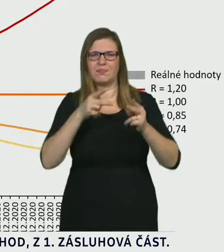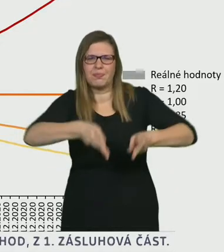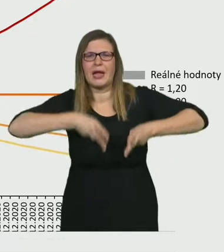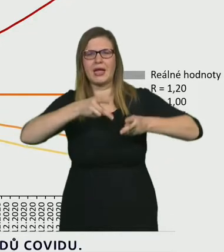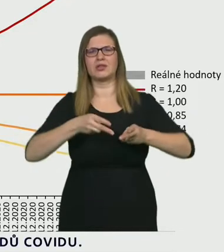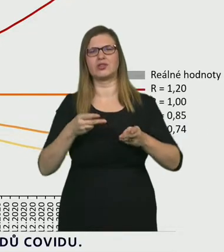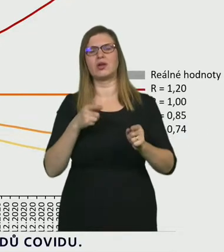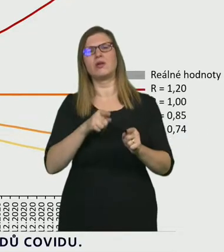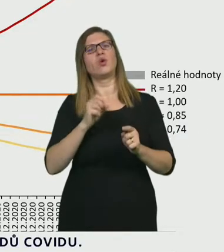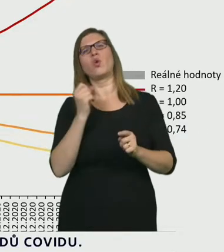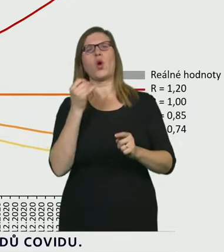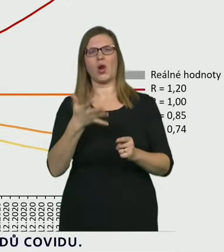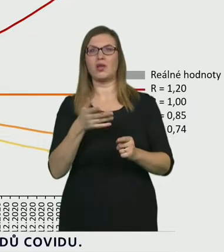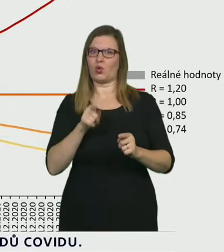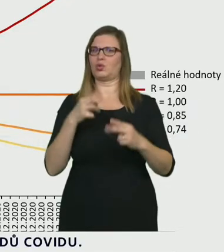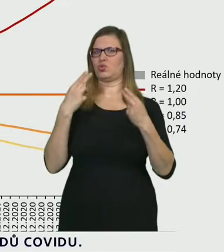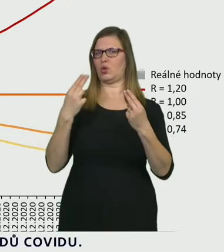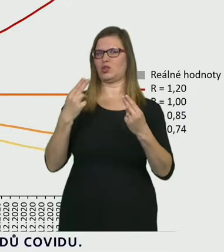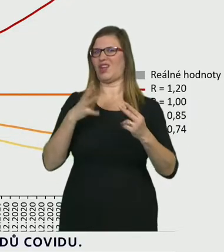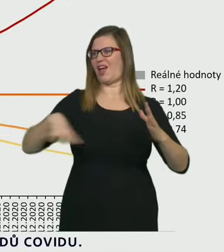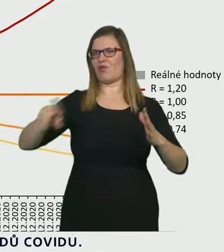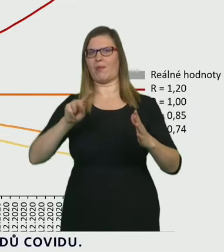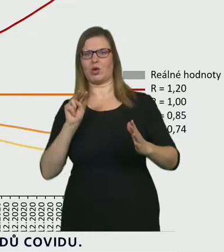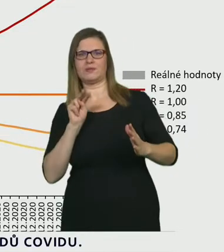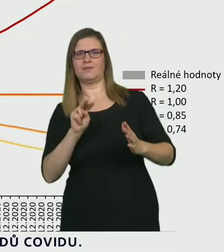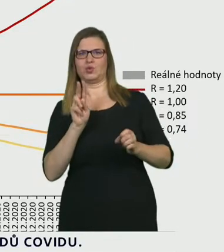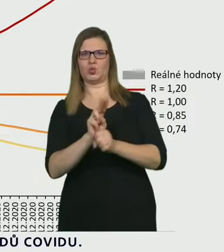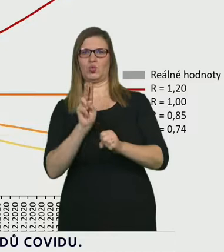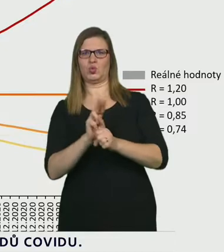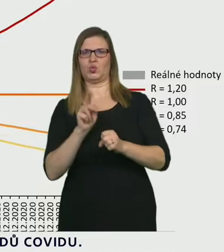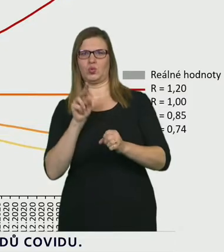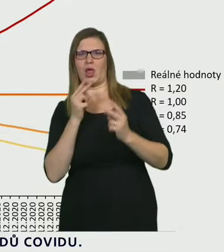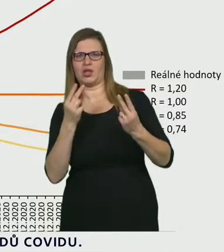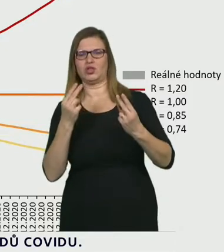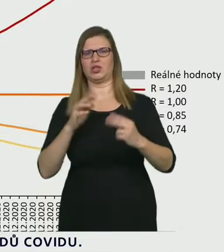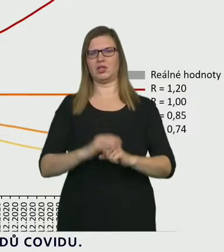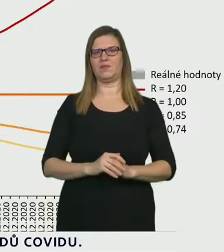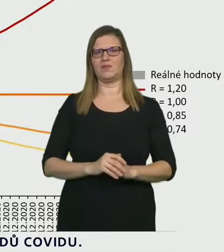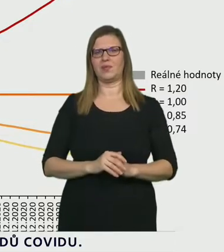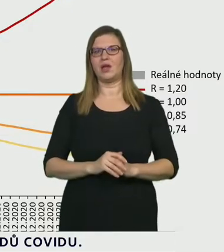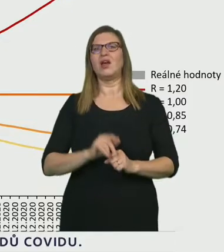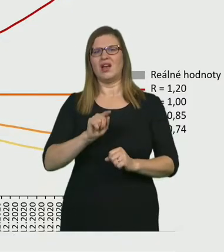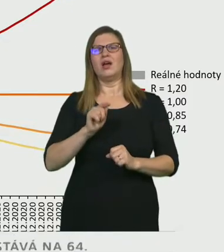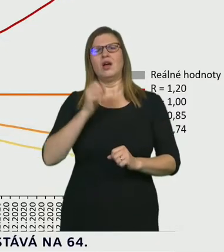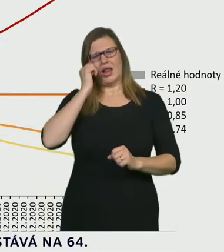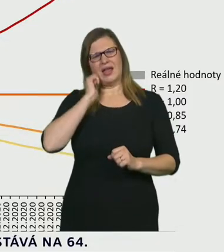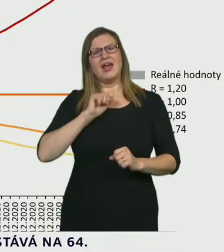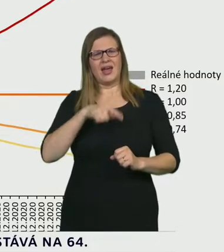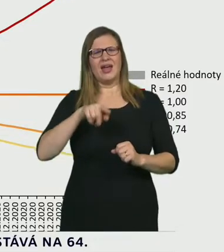sleduje ho celá Evropa. A právě nárůst těchto pacientů je i důvodem opatření, která přijímají